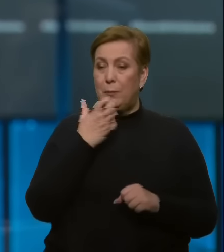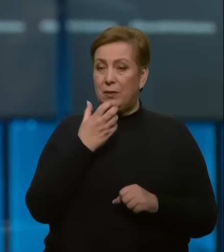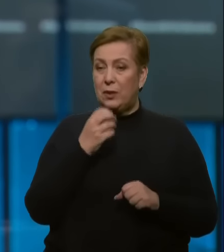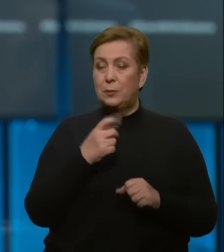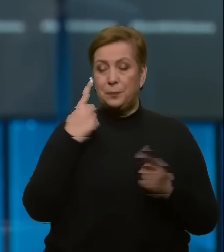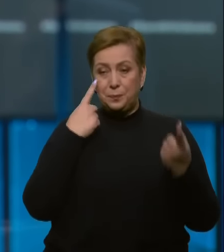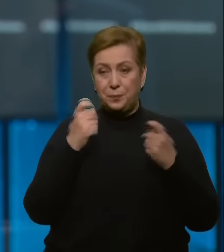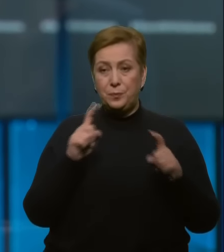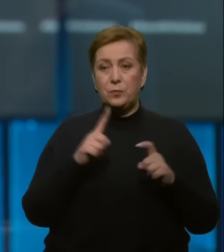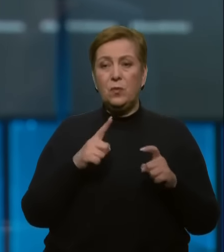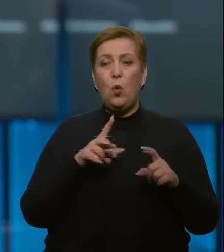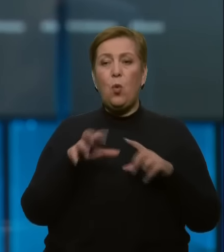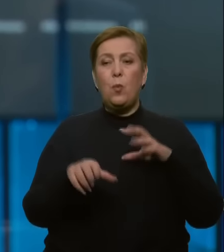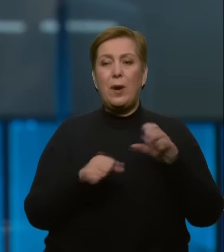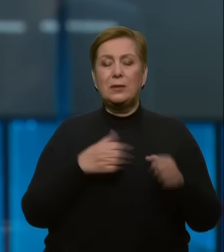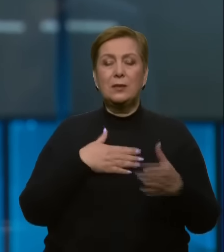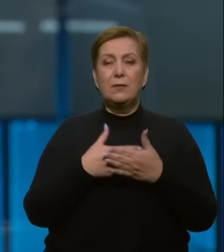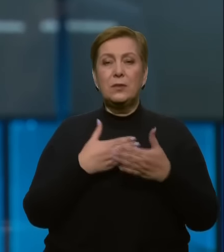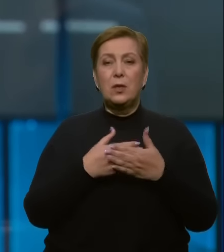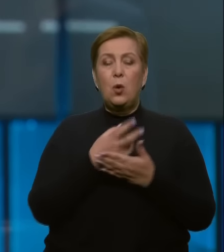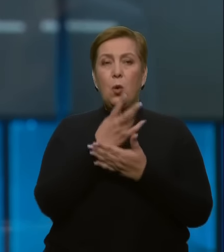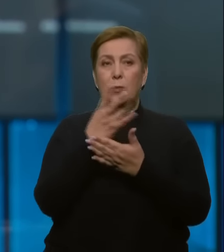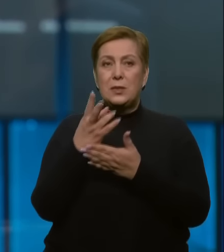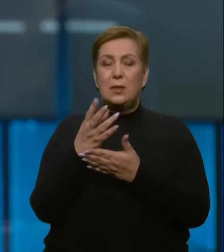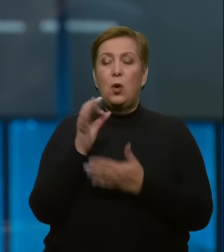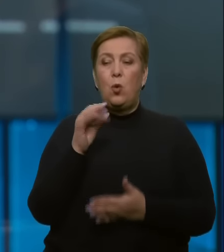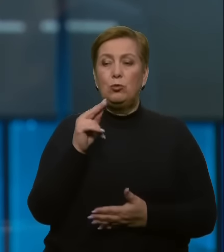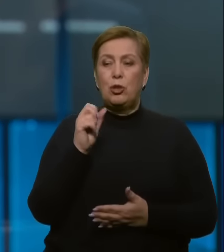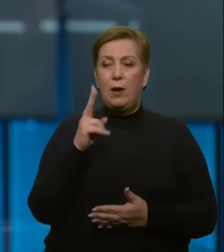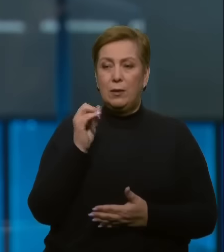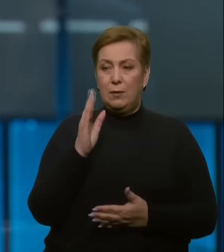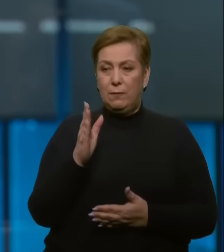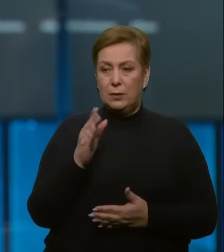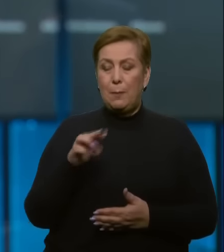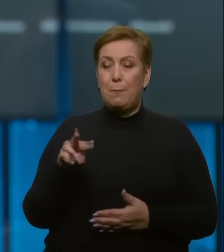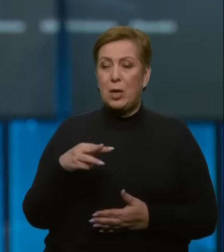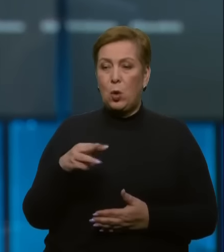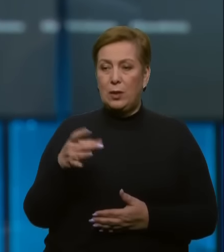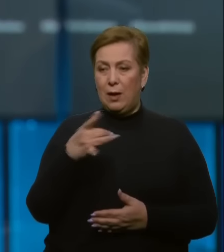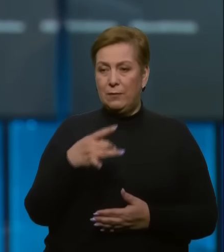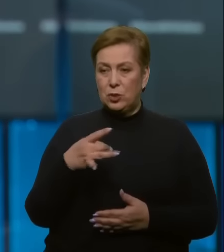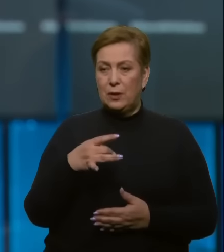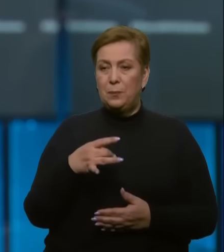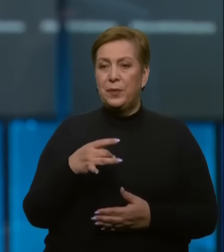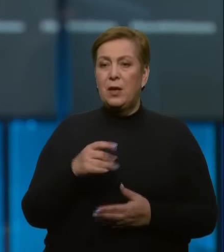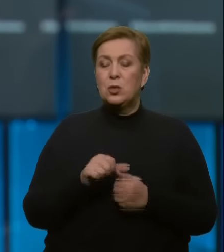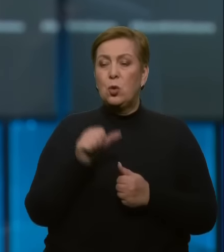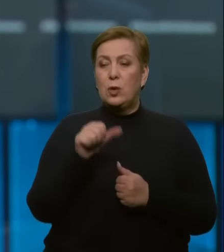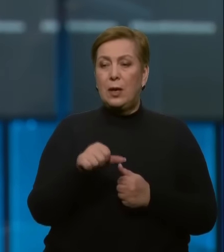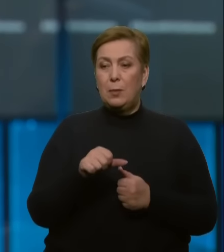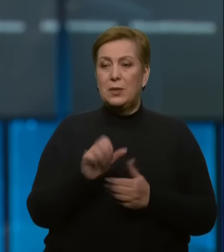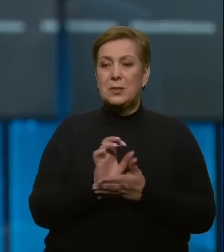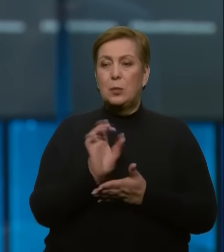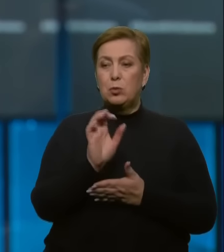окупанти активізували обстріли в районі Очакова на Миколаївщині. Зокрема, згарбники запускають дрони з